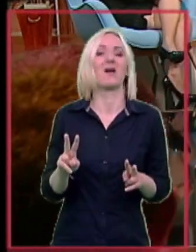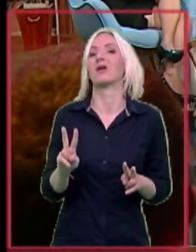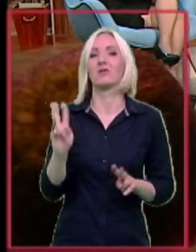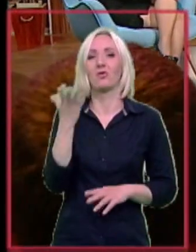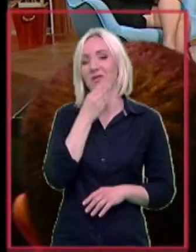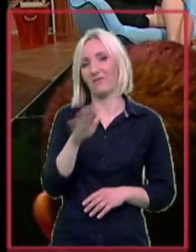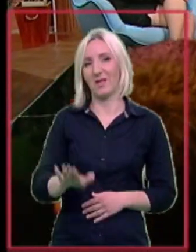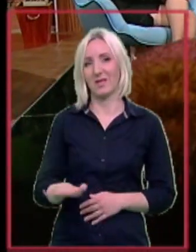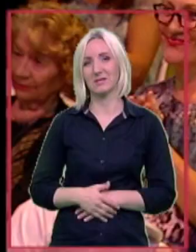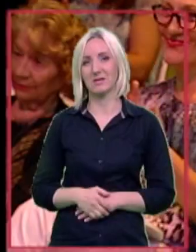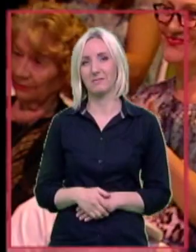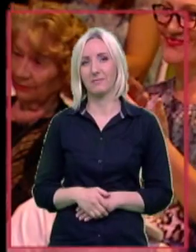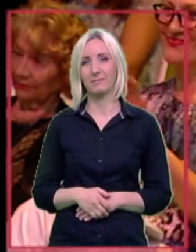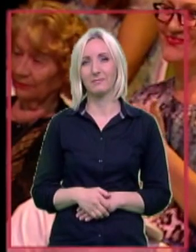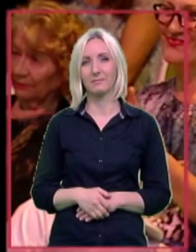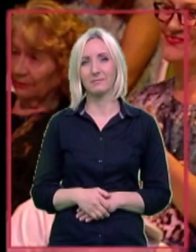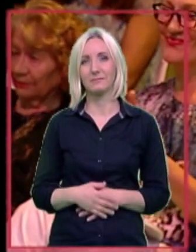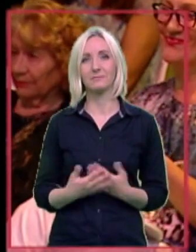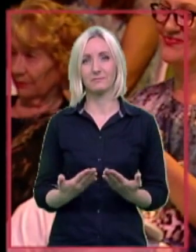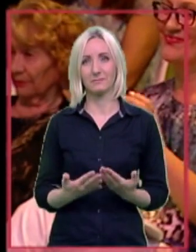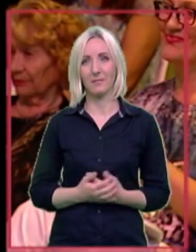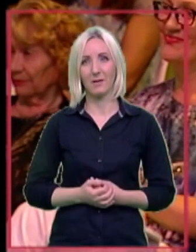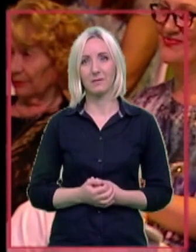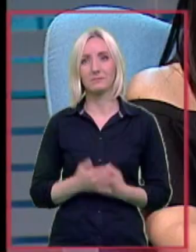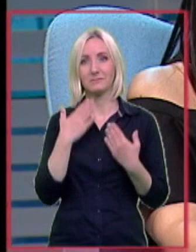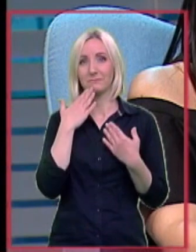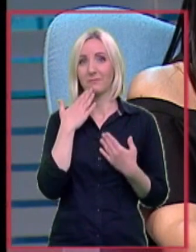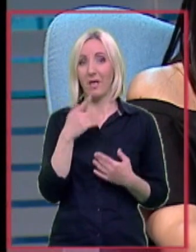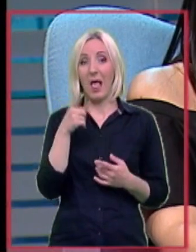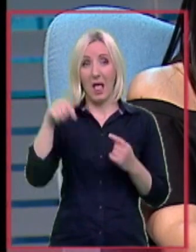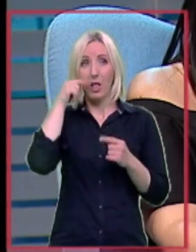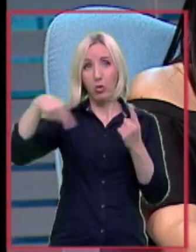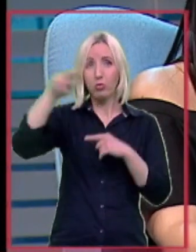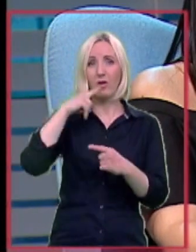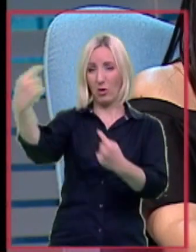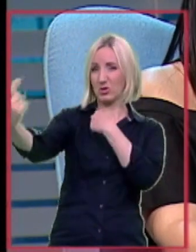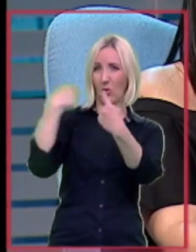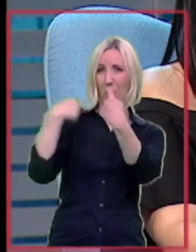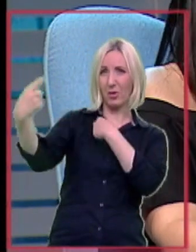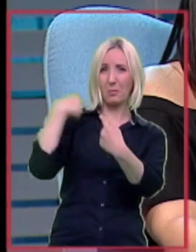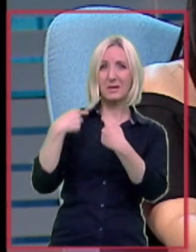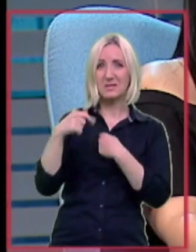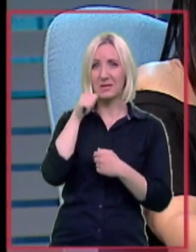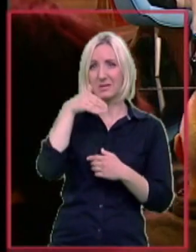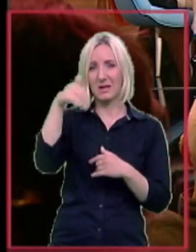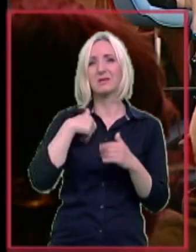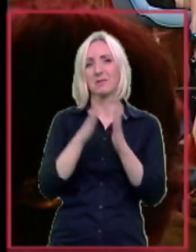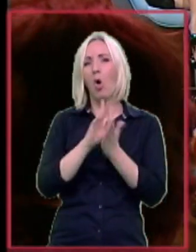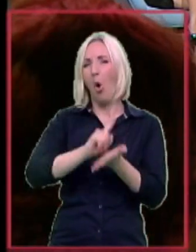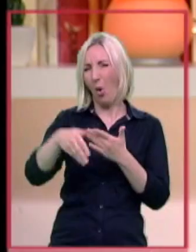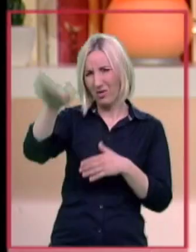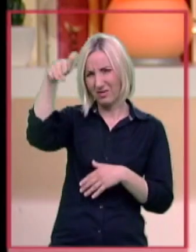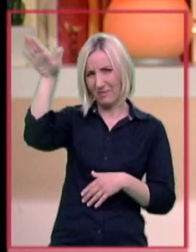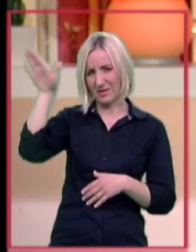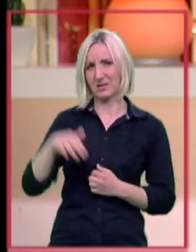pazra za Aljo i Ivo. Ti ljudi koji će da upriju prstom u nas i da se sklanjuju, ja bih zamolila da se